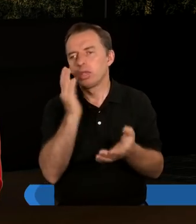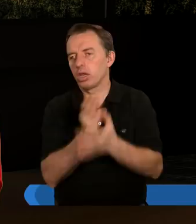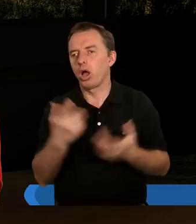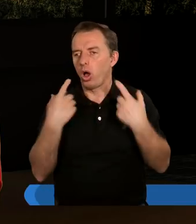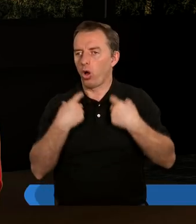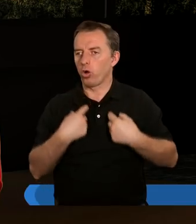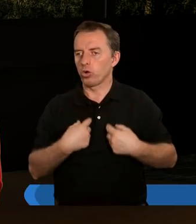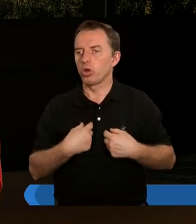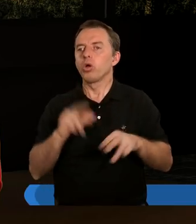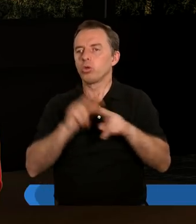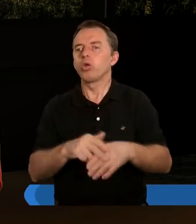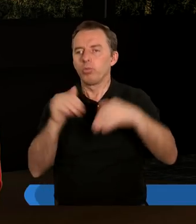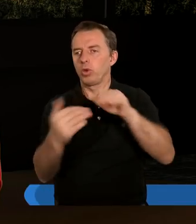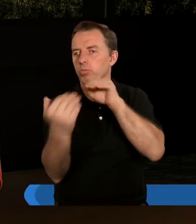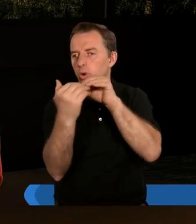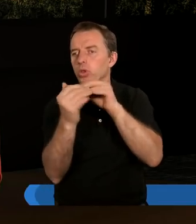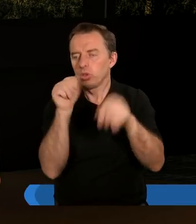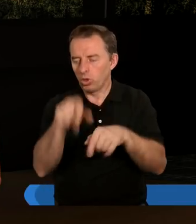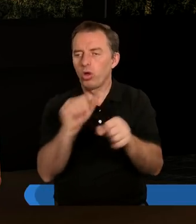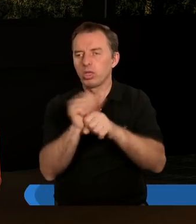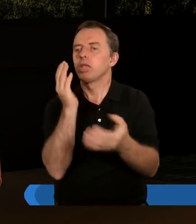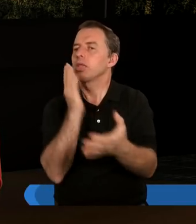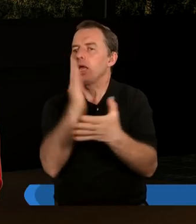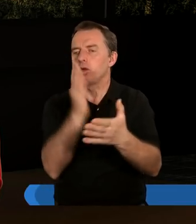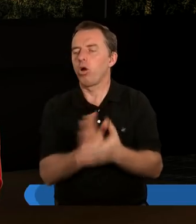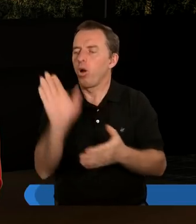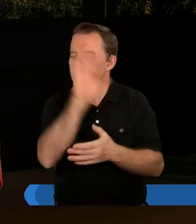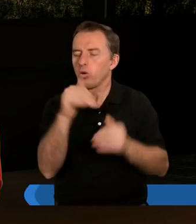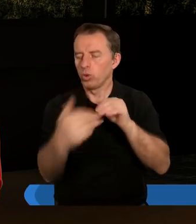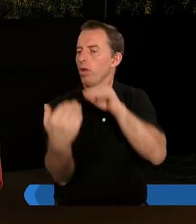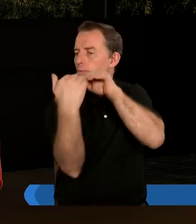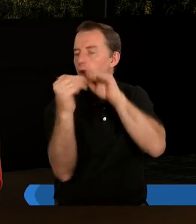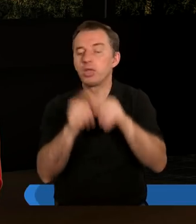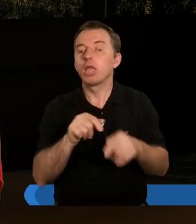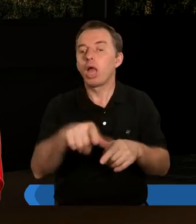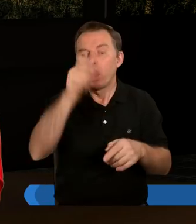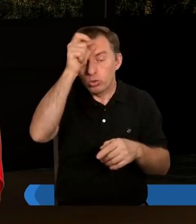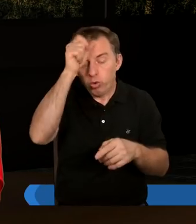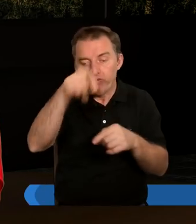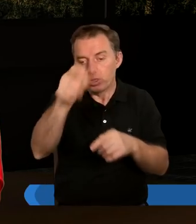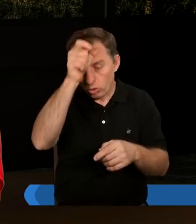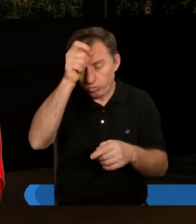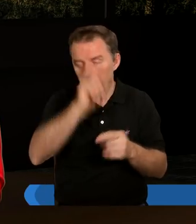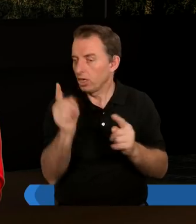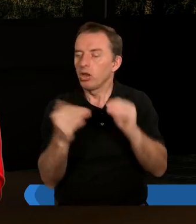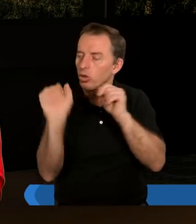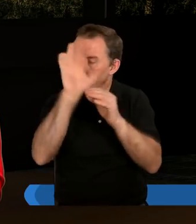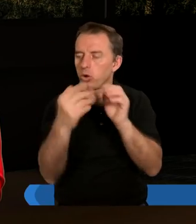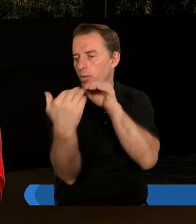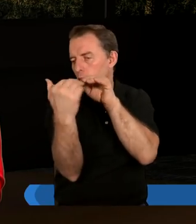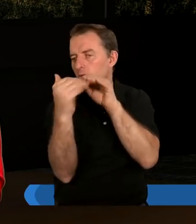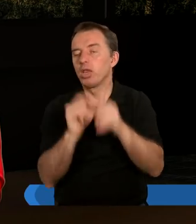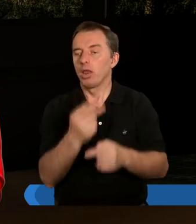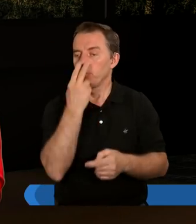osoba, czy istota, z którą możemy się porównywać, to jest Bóg. I w ten sposób dopiero Bóg uczy nas pokory. A jeżeli